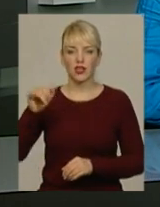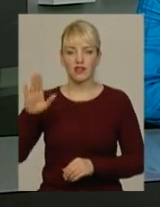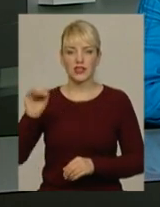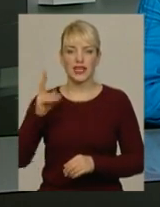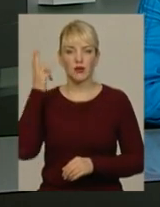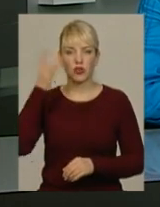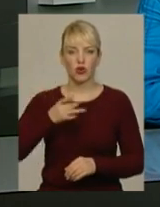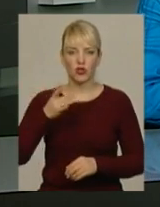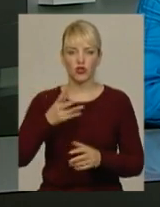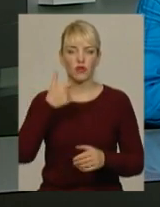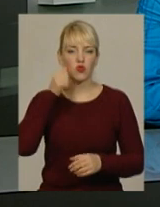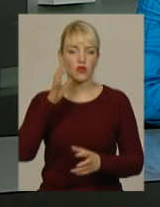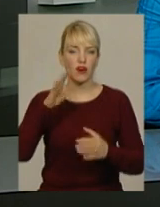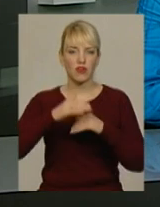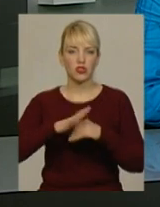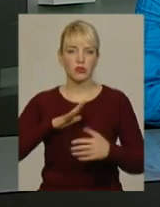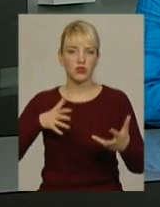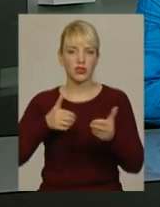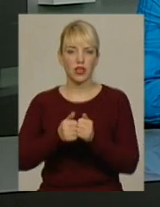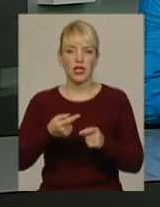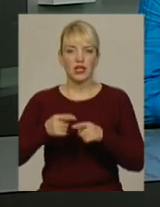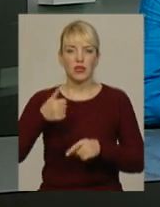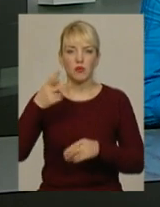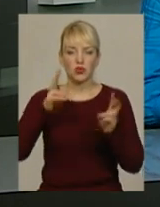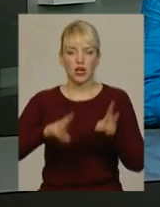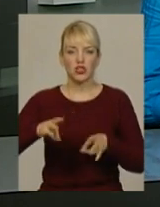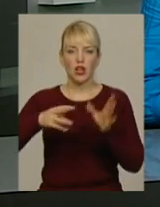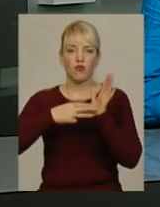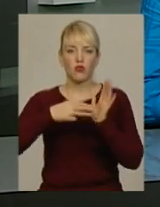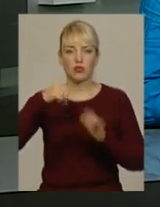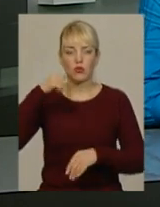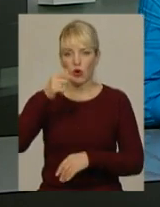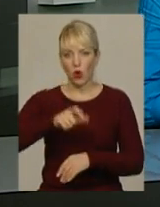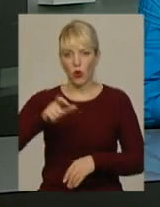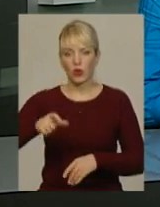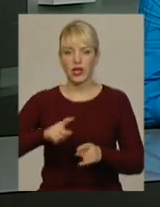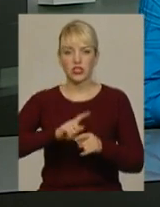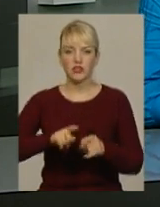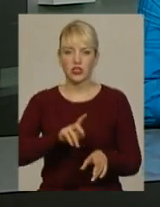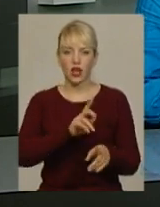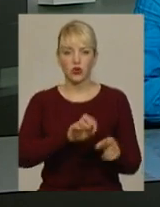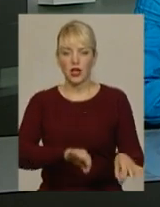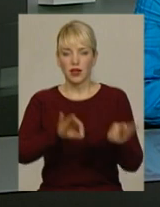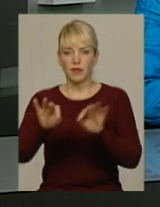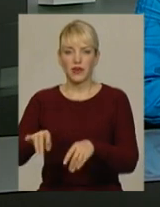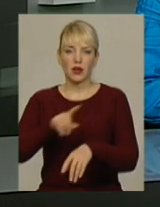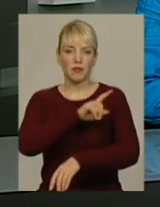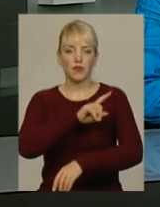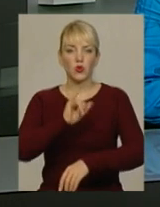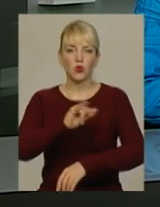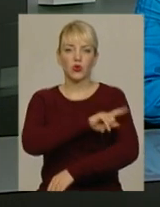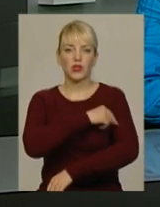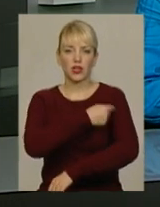вчора ввечері зіткнулися дві іномарки. Постраждали восьмеро людей. Швидка доправила їх до Хмельницької міської та обласної